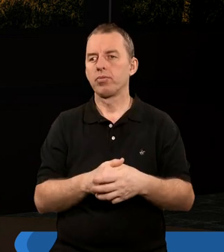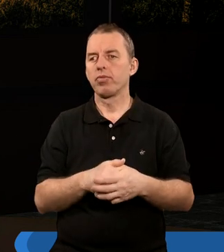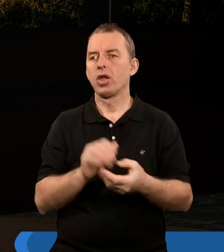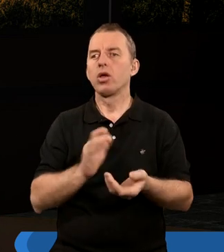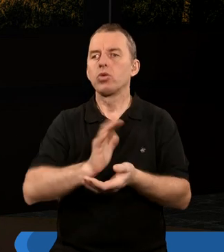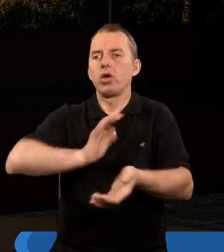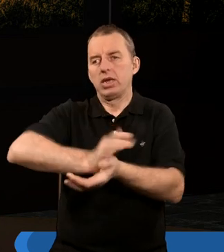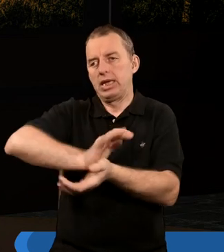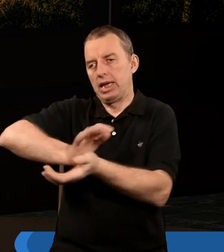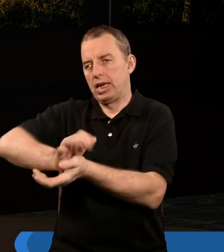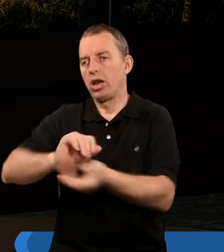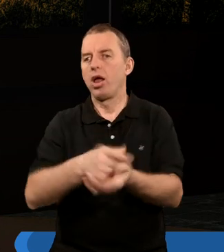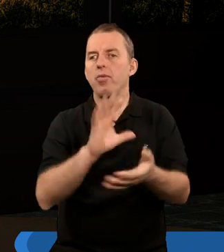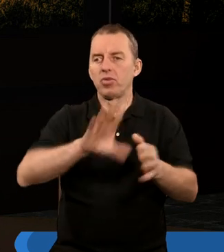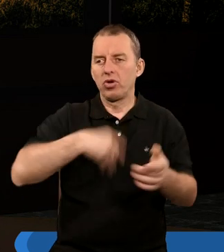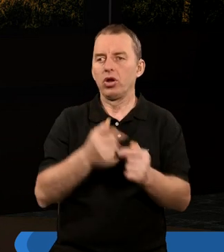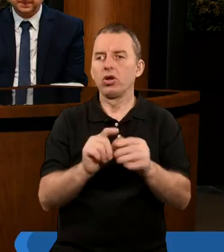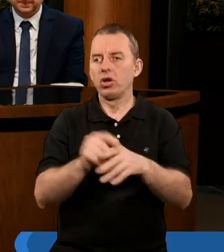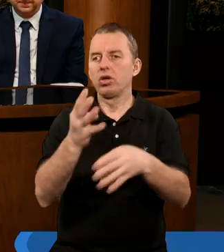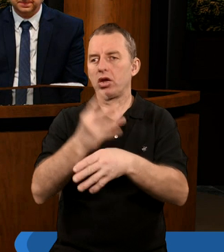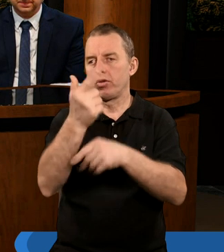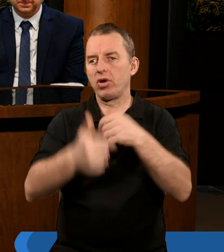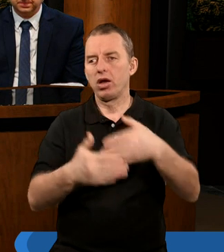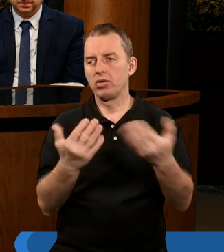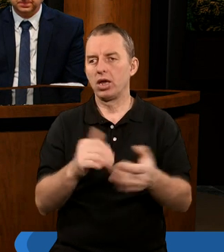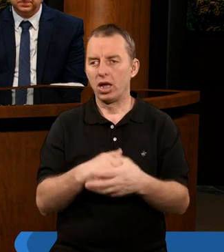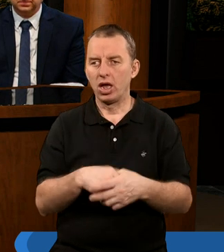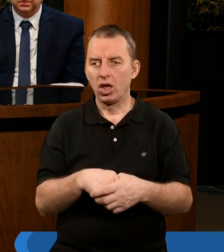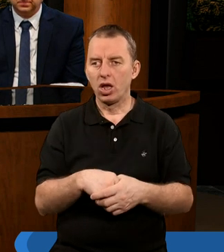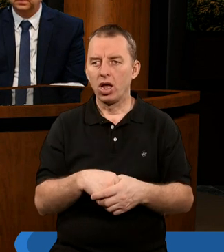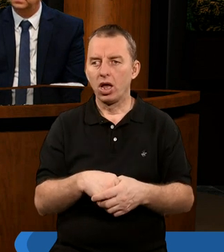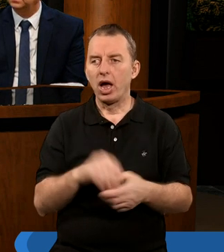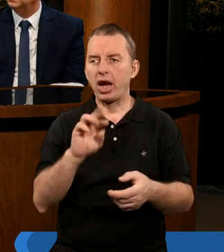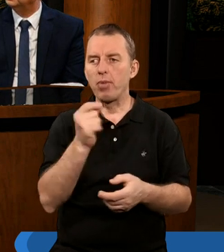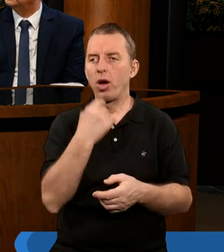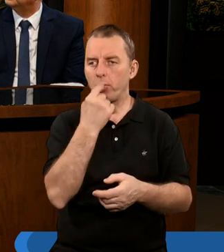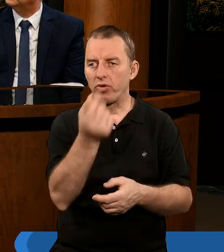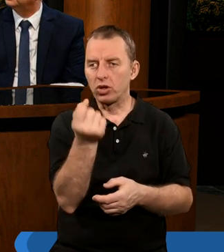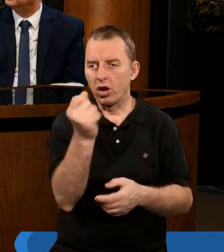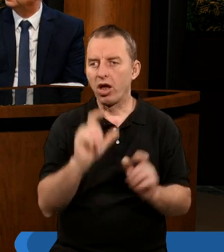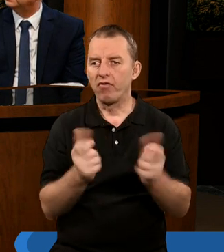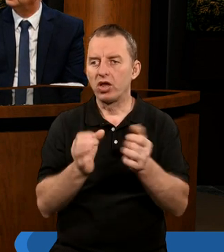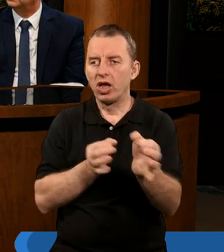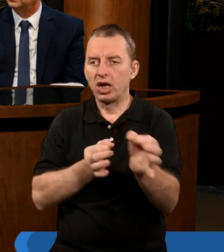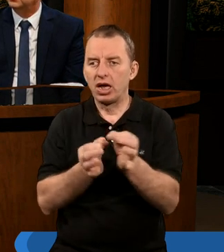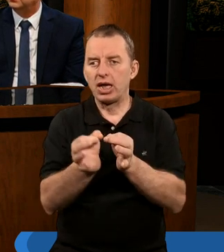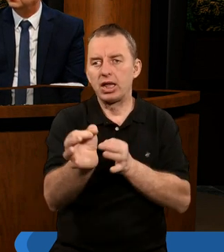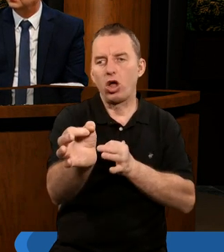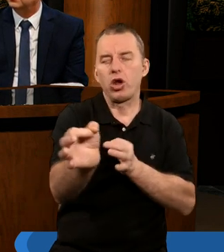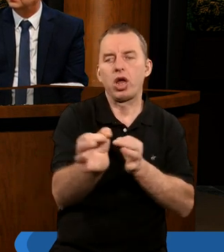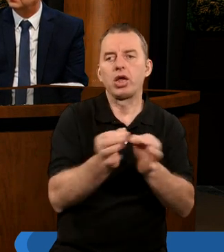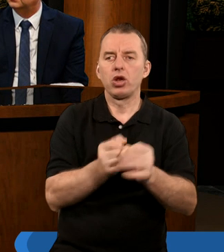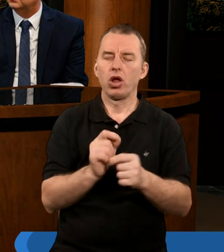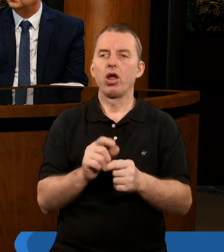tratować będą święte miasto i konkretny też jest czas tutaj podany, tak? Remku, powiedziałeś troszkę o wydarzeniach historycznych właśnie